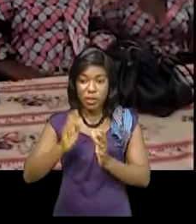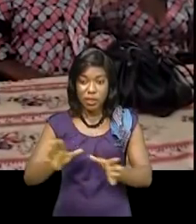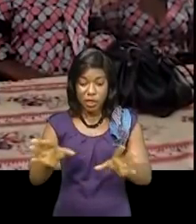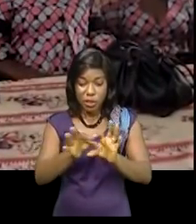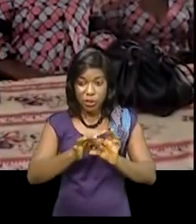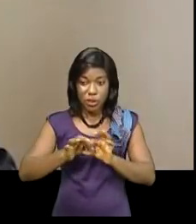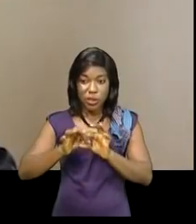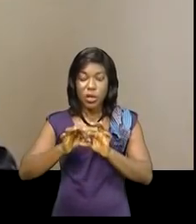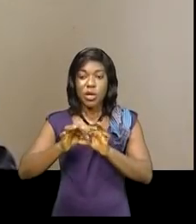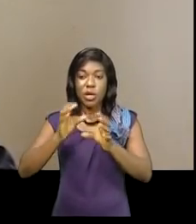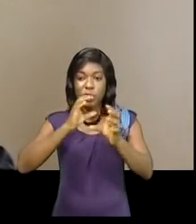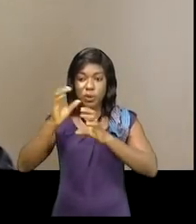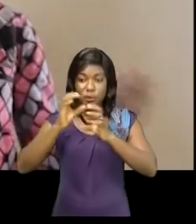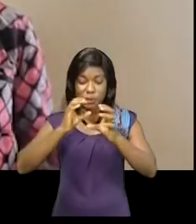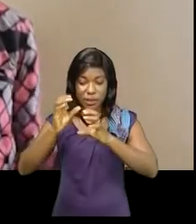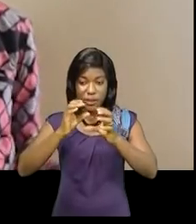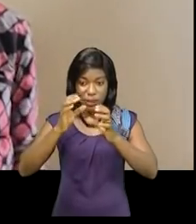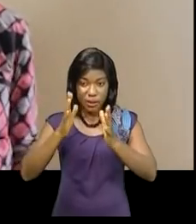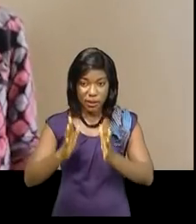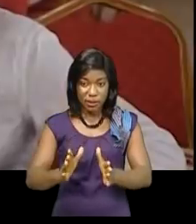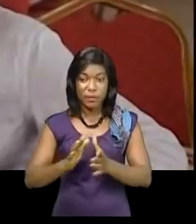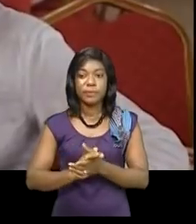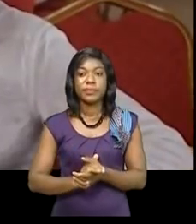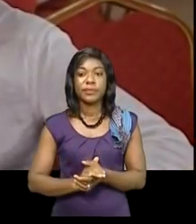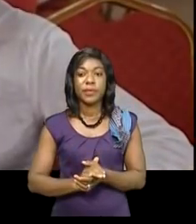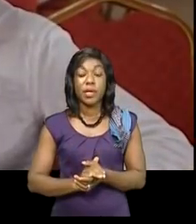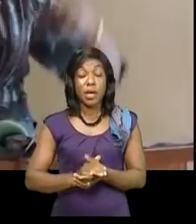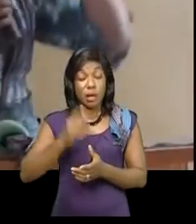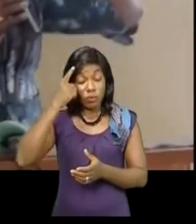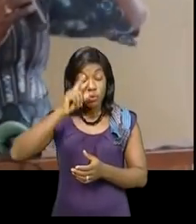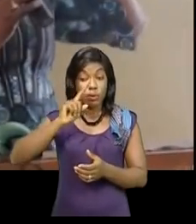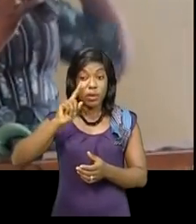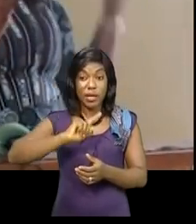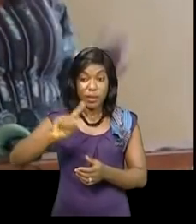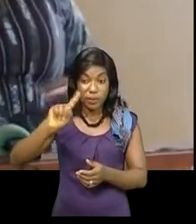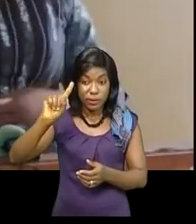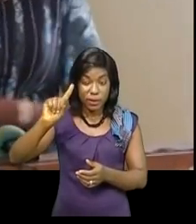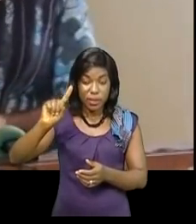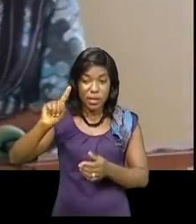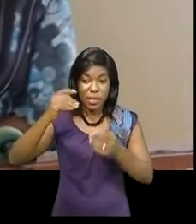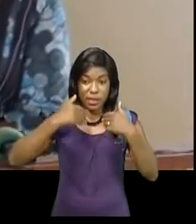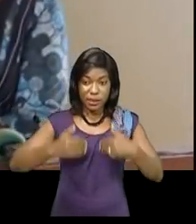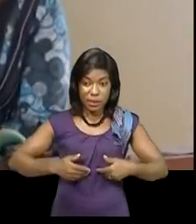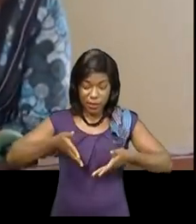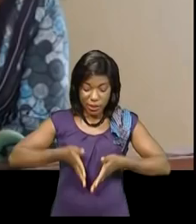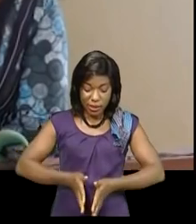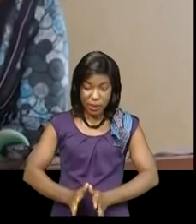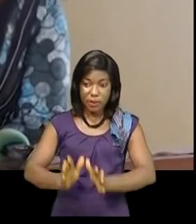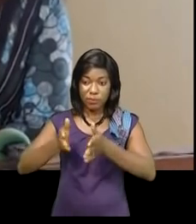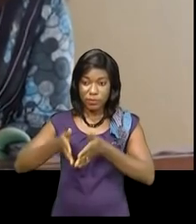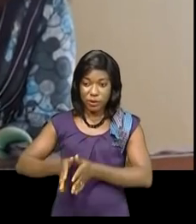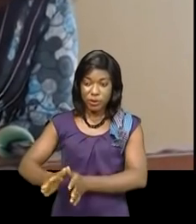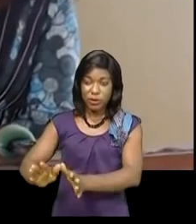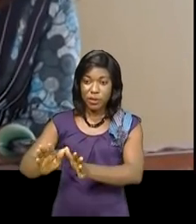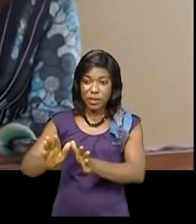en santé et JSA assistés des hommes jarrets pour la première oratrice sur la santé de la reproduction le système de planification